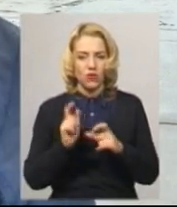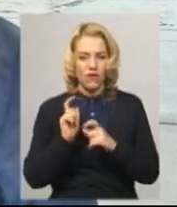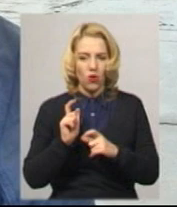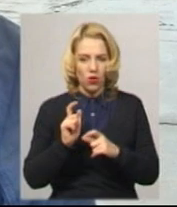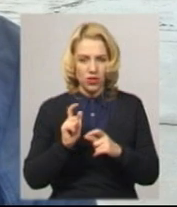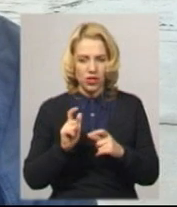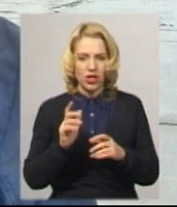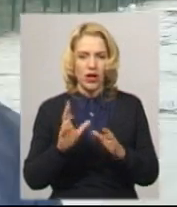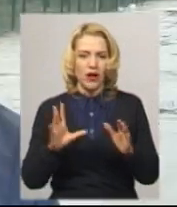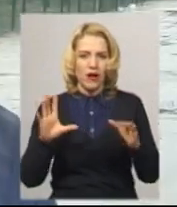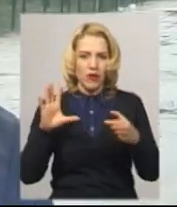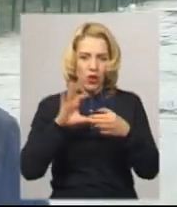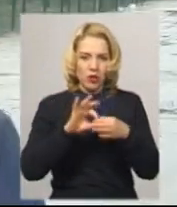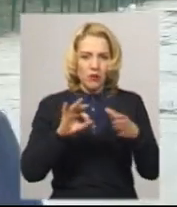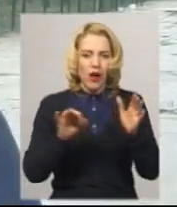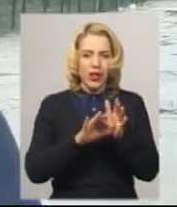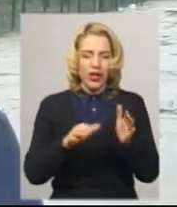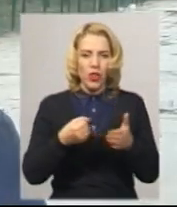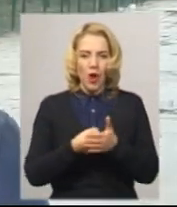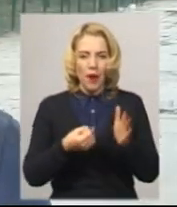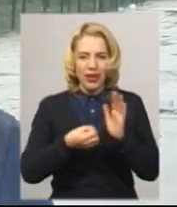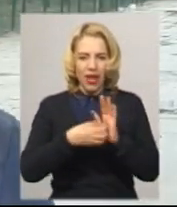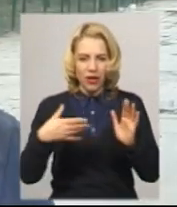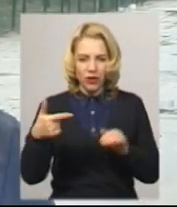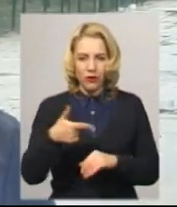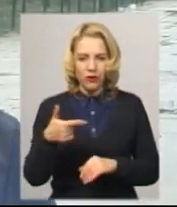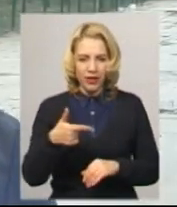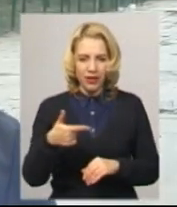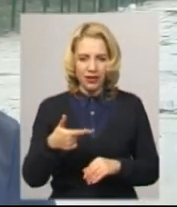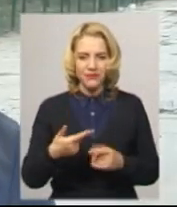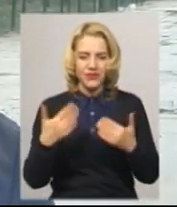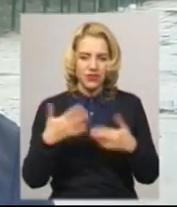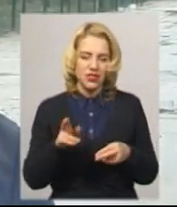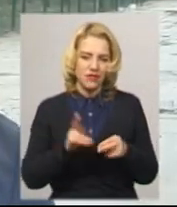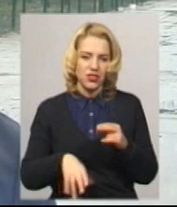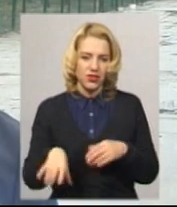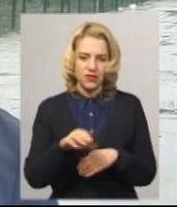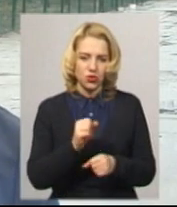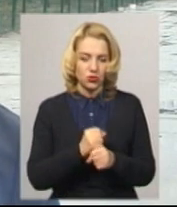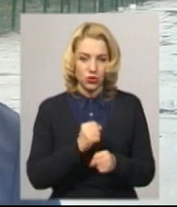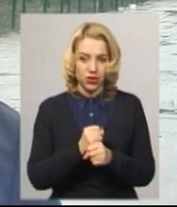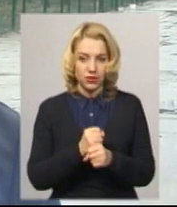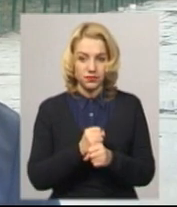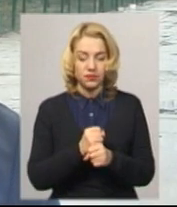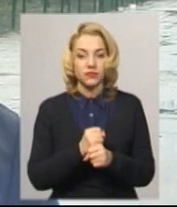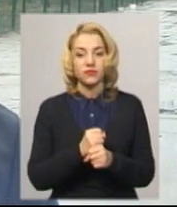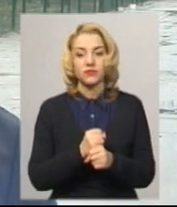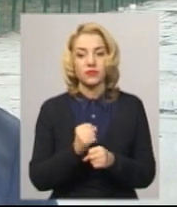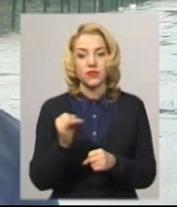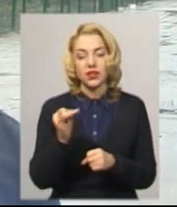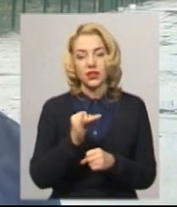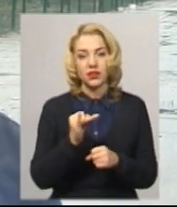підключимо електроенергію. Ми хочемо до 15 грудня вже завершити всі роботи і